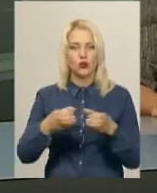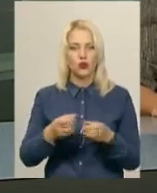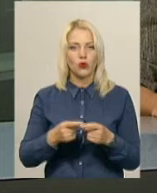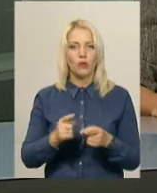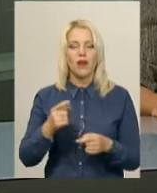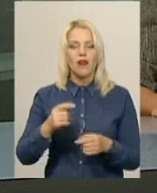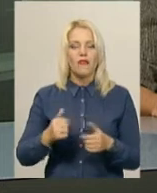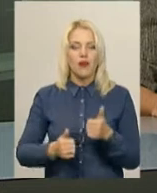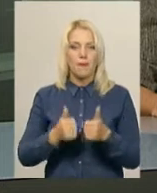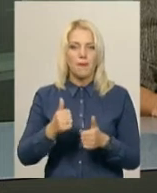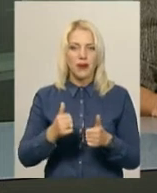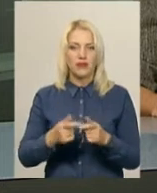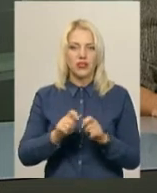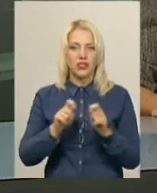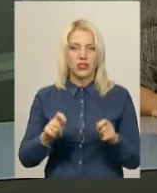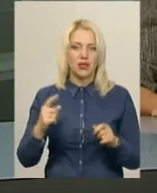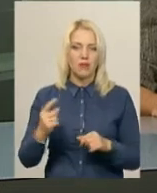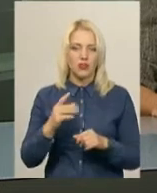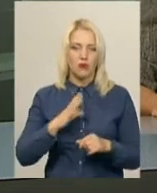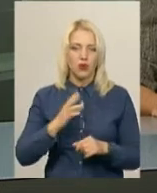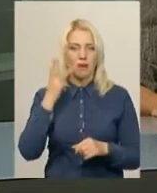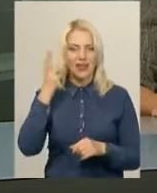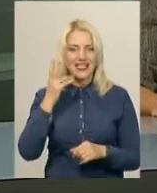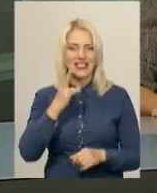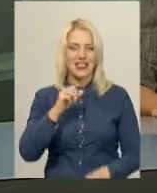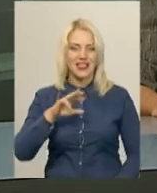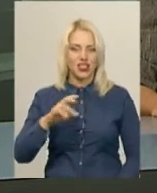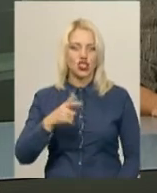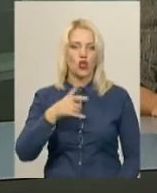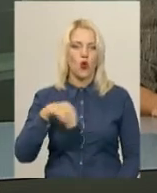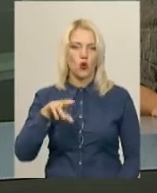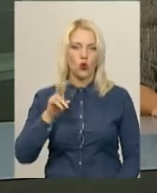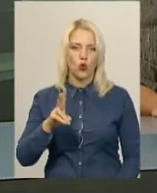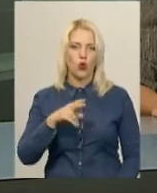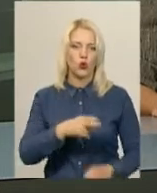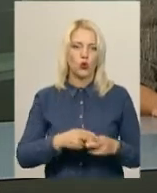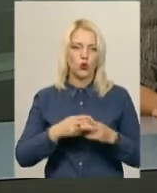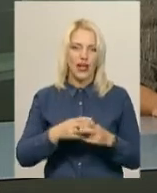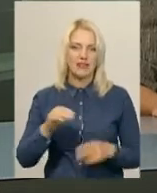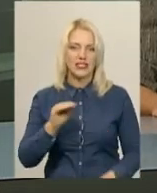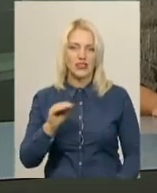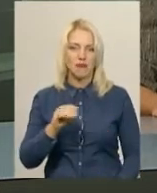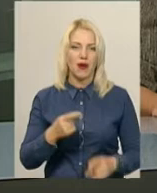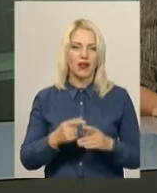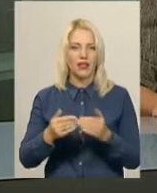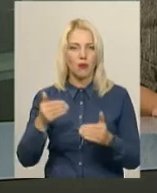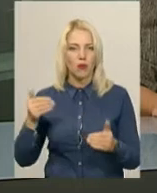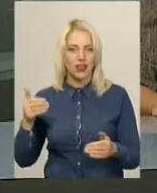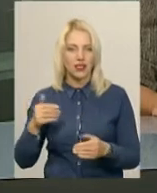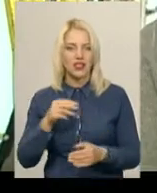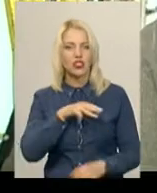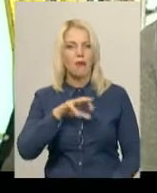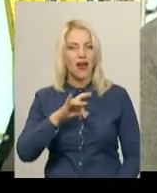відкритій першості змагалися спортсмени з Хмельницького, Нетішина, Городка, Дунаєвців і Жмеренки. Про перебіг змагань розповість Ірина Хижа.